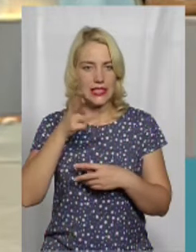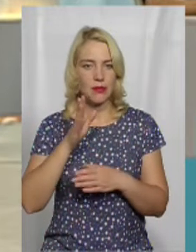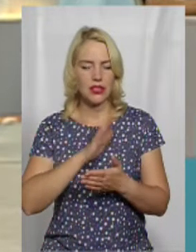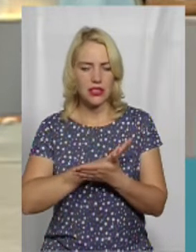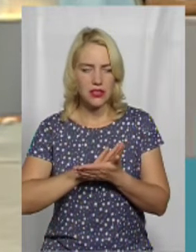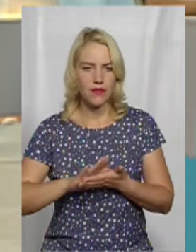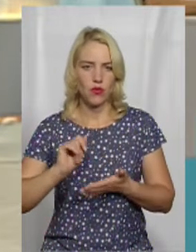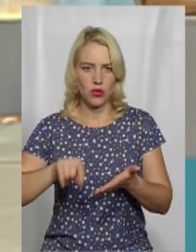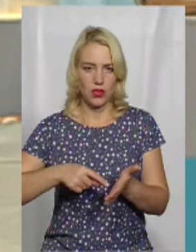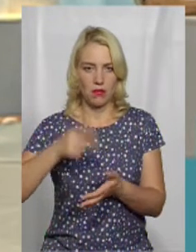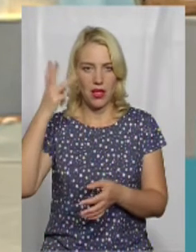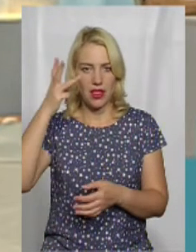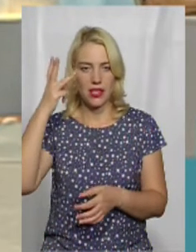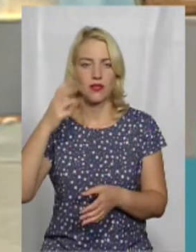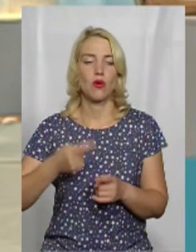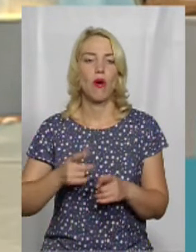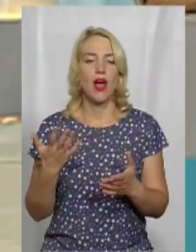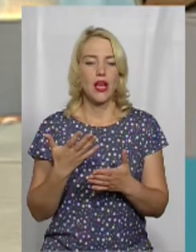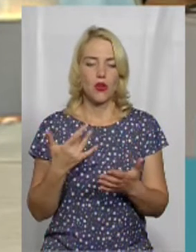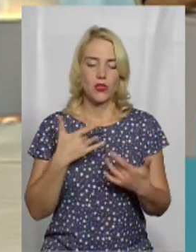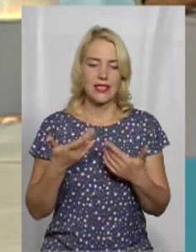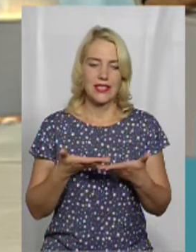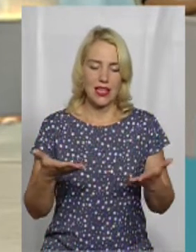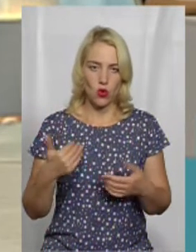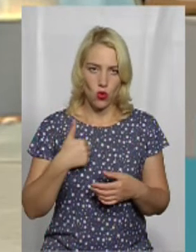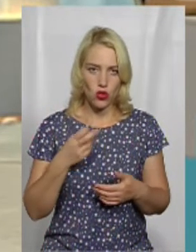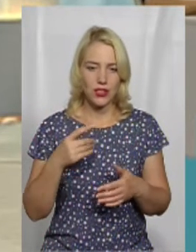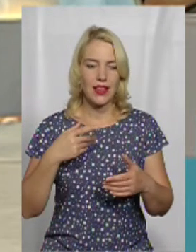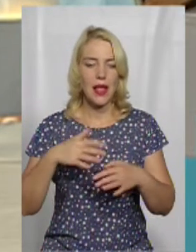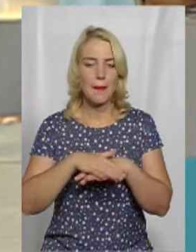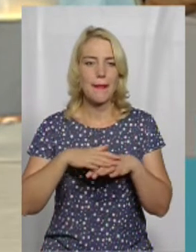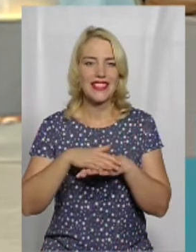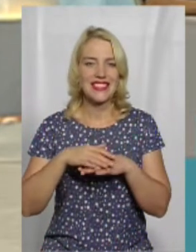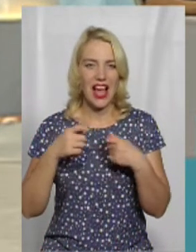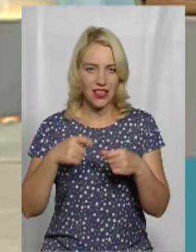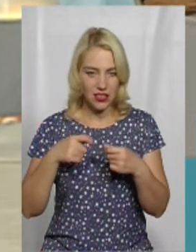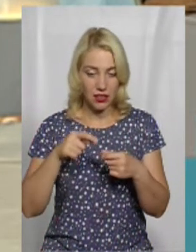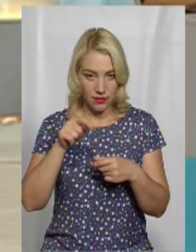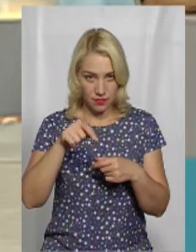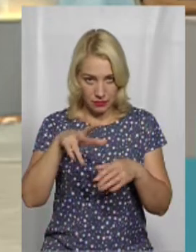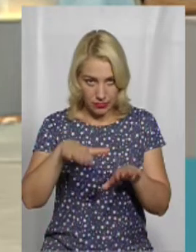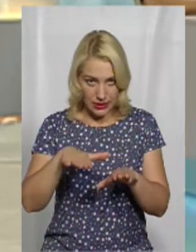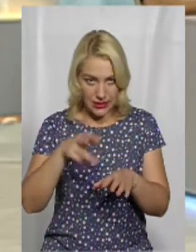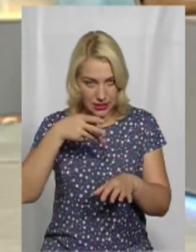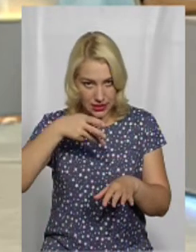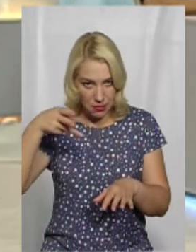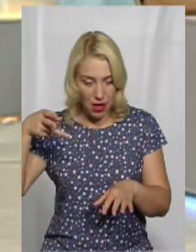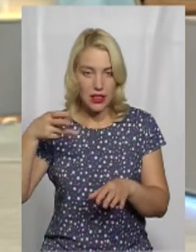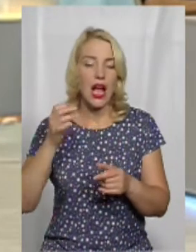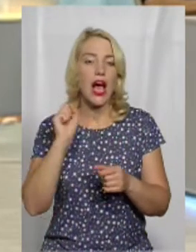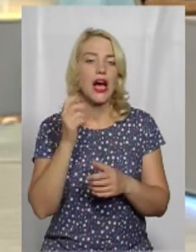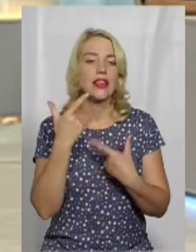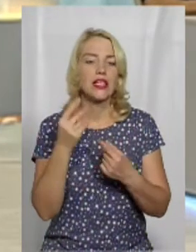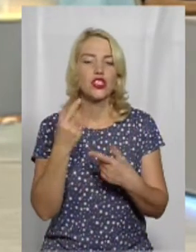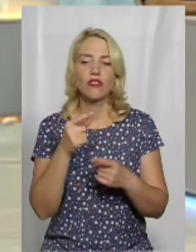Ви вже сказали, що плануєте знімати якусь сцену на ринку у Хмельницькому, а де ще будете знімати? Де ми вас побачимо у нашому